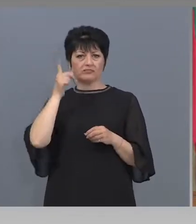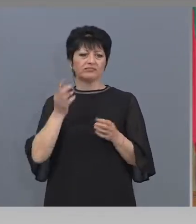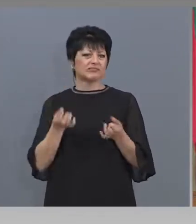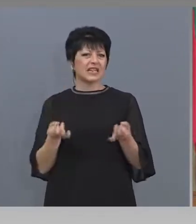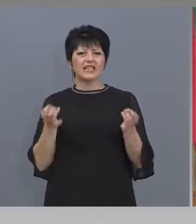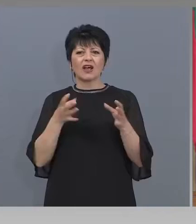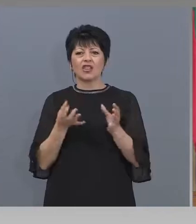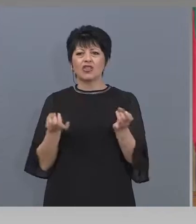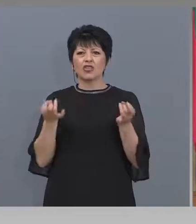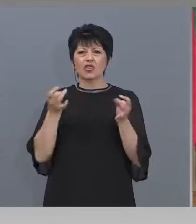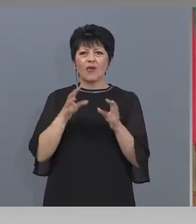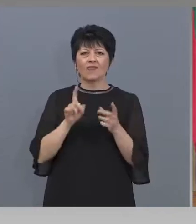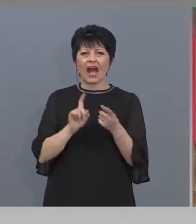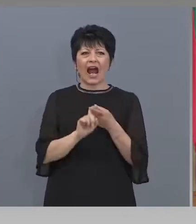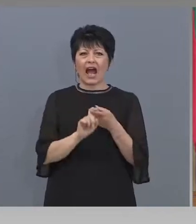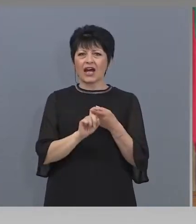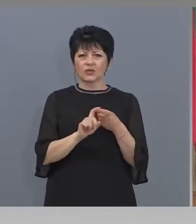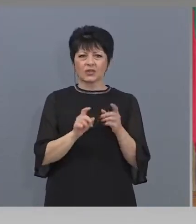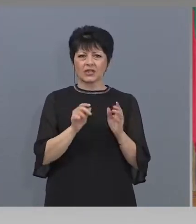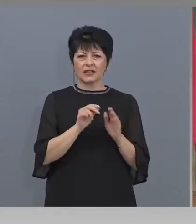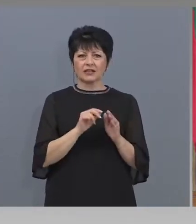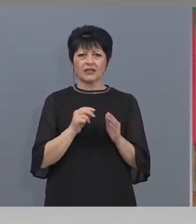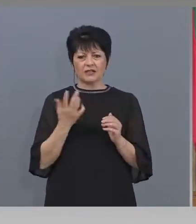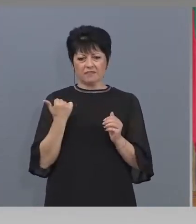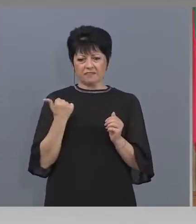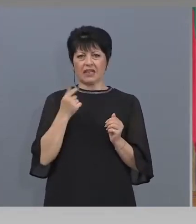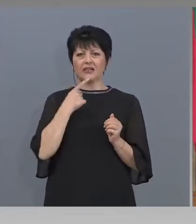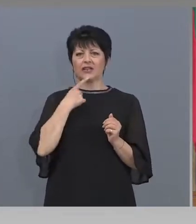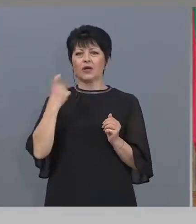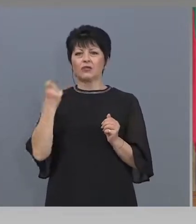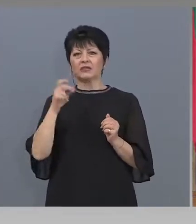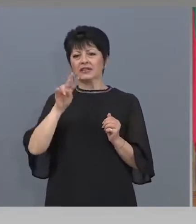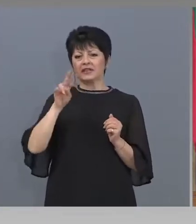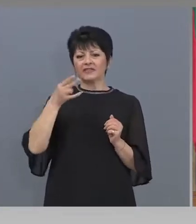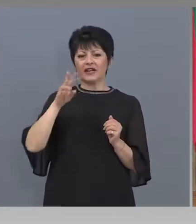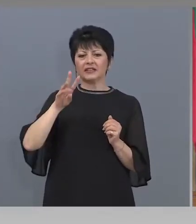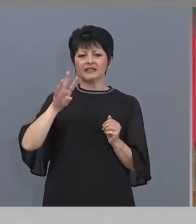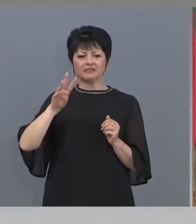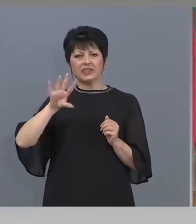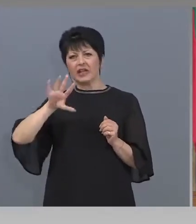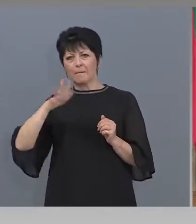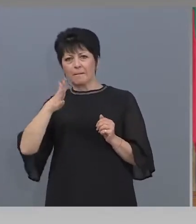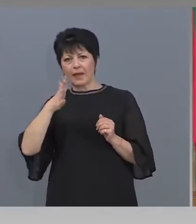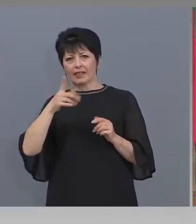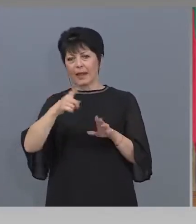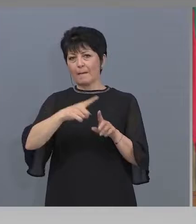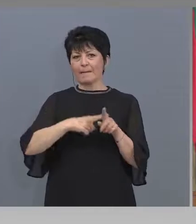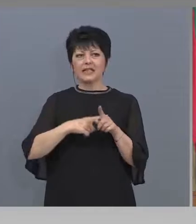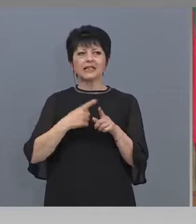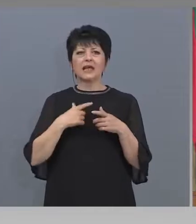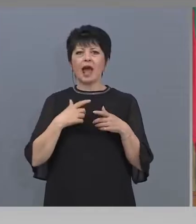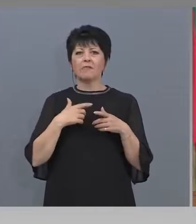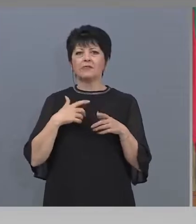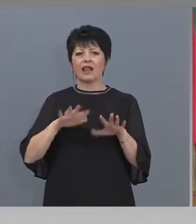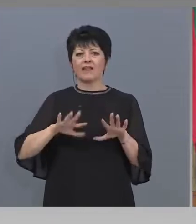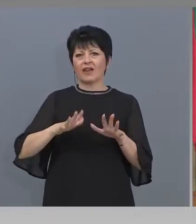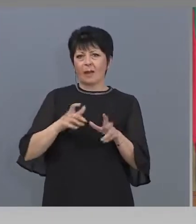кажем, било миналата година само 3 месеца или 5 месеца на някаква време на трудова заетост.